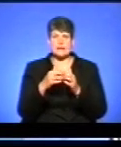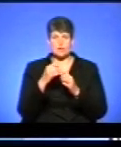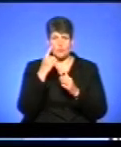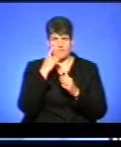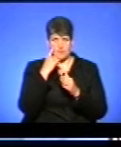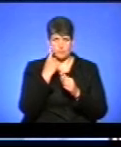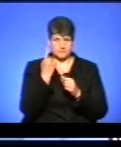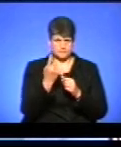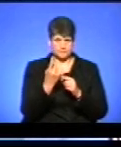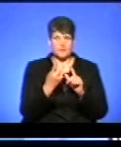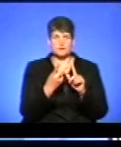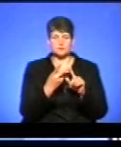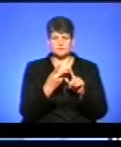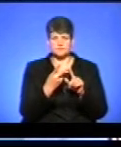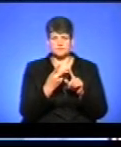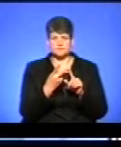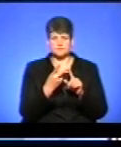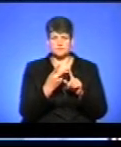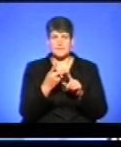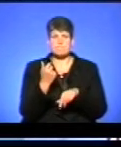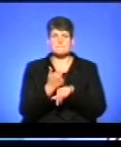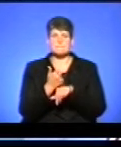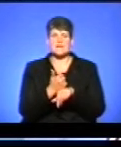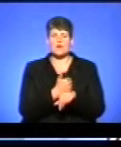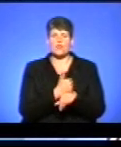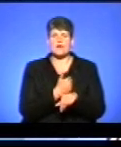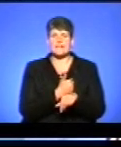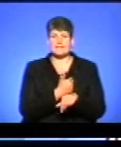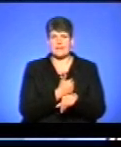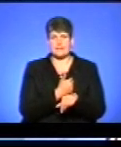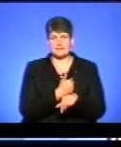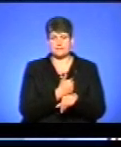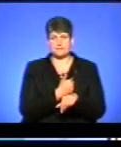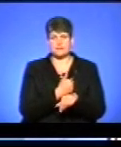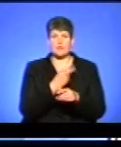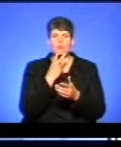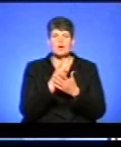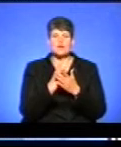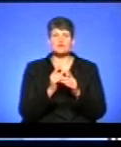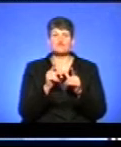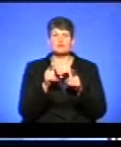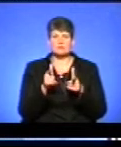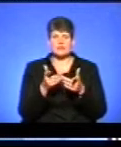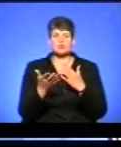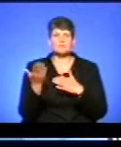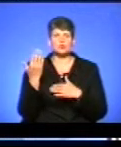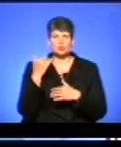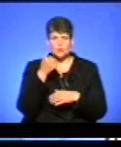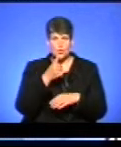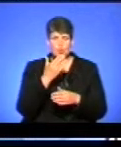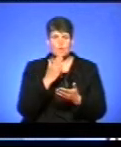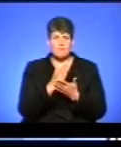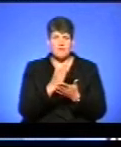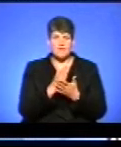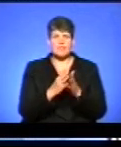Наступне – це пріоритети, які вступник показує. Якщо ми минулого року мали